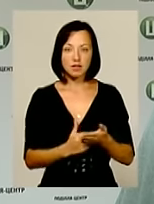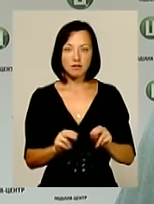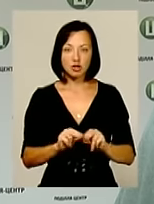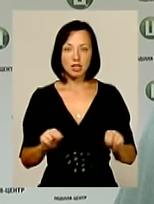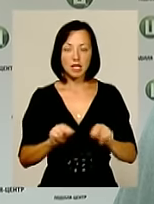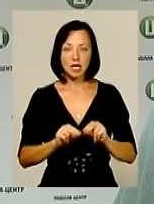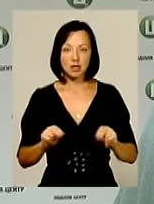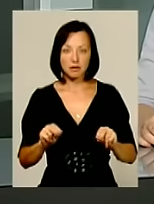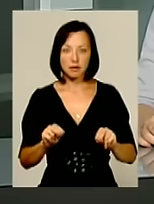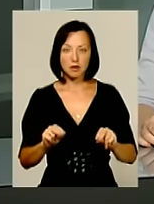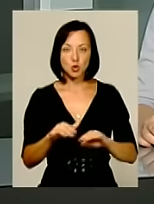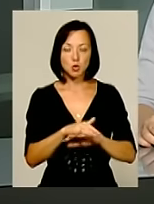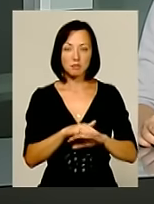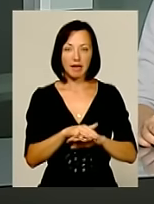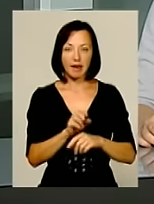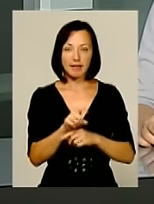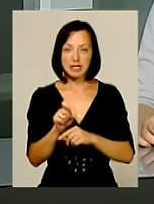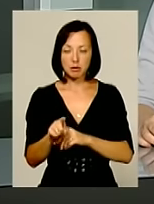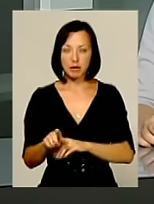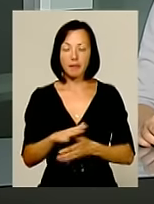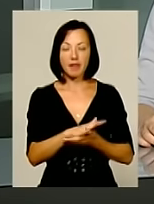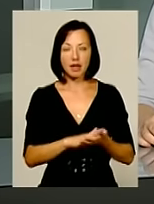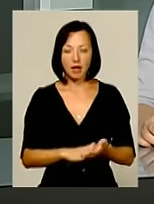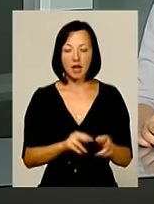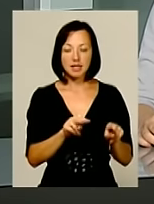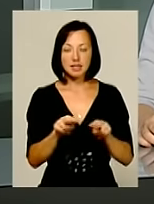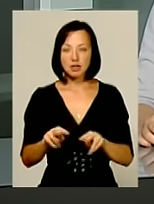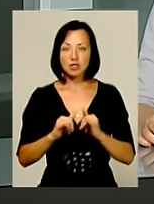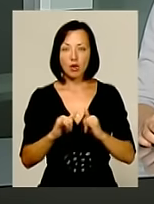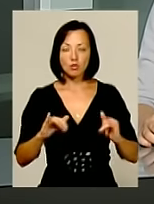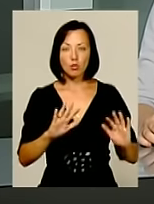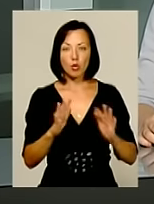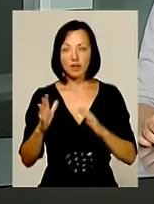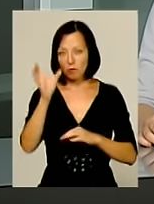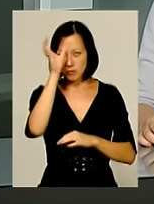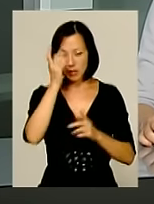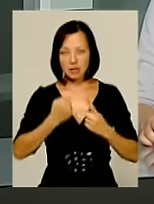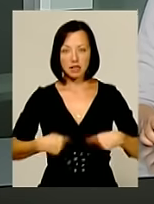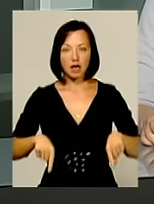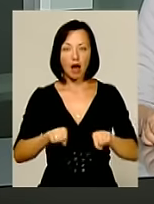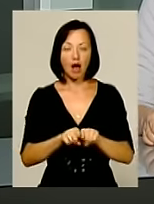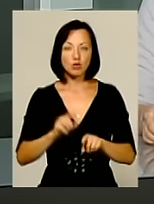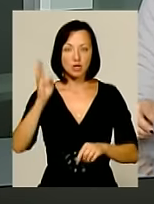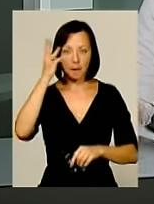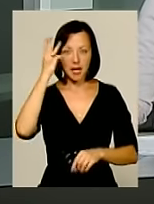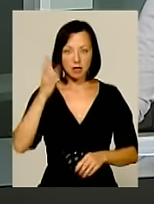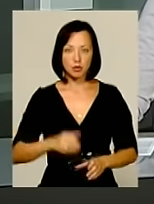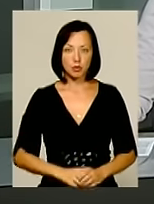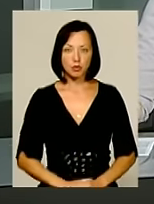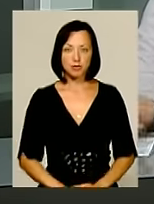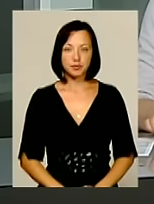дисциплін. Ми надалі будемо стежити за розвитком подій в освітянській галузі обласного центру.